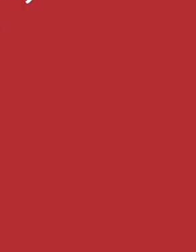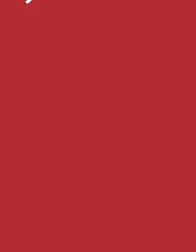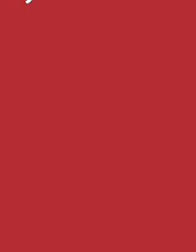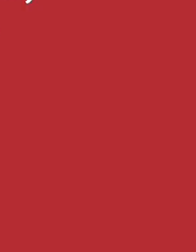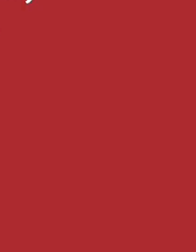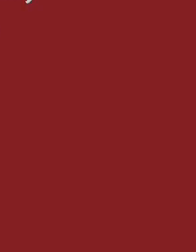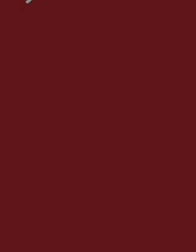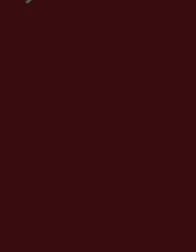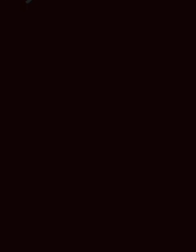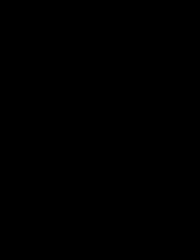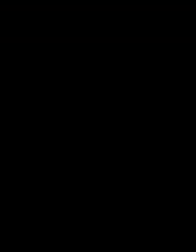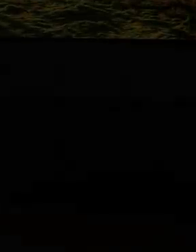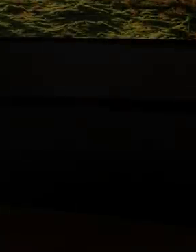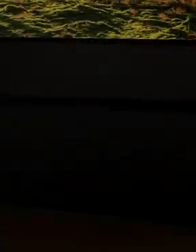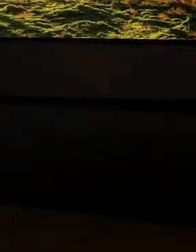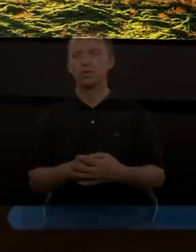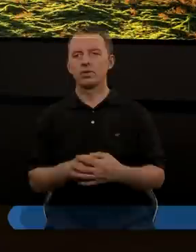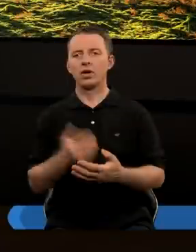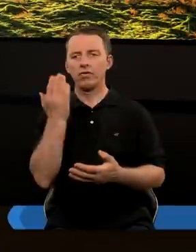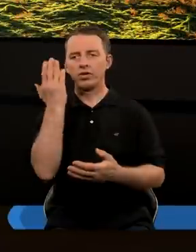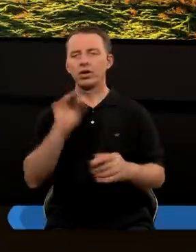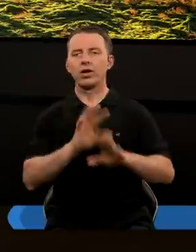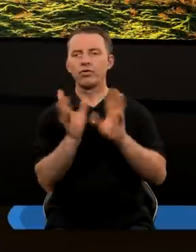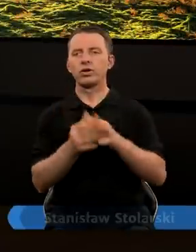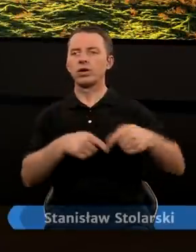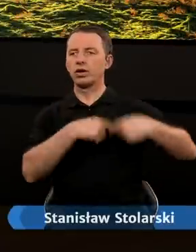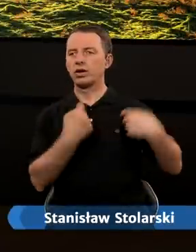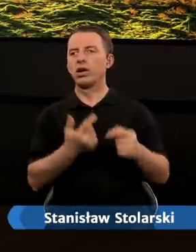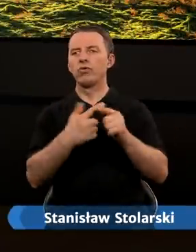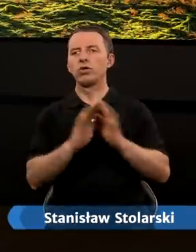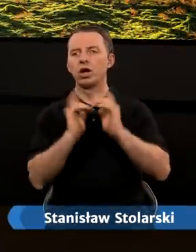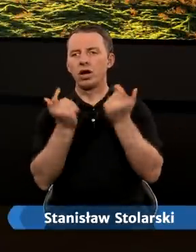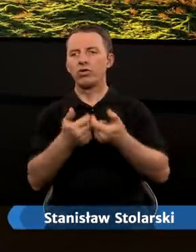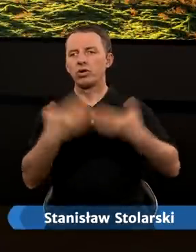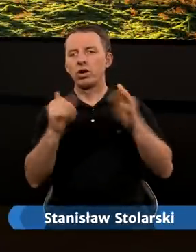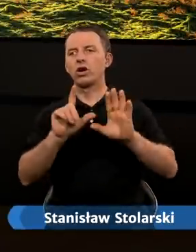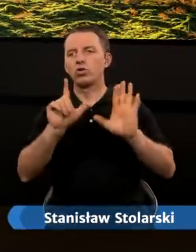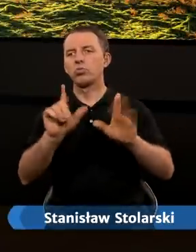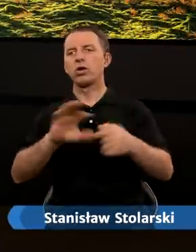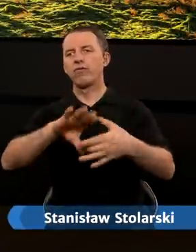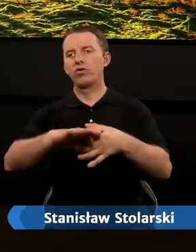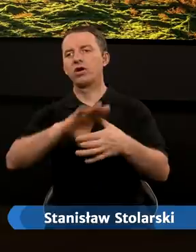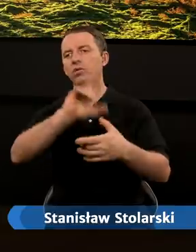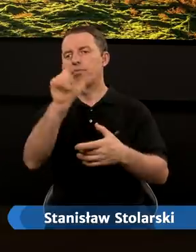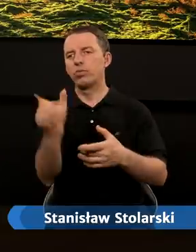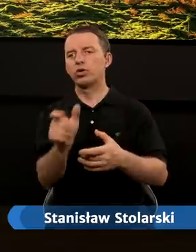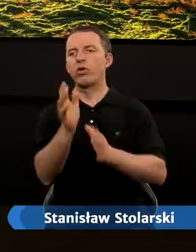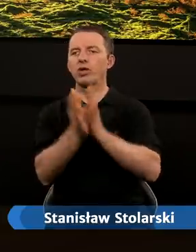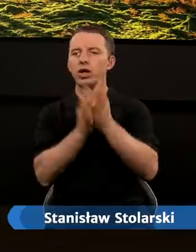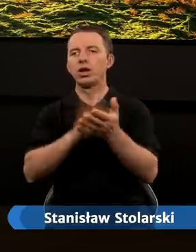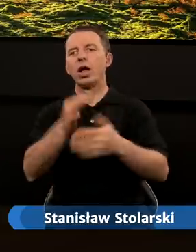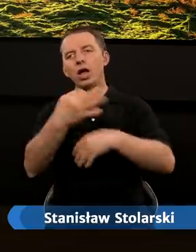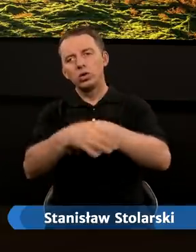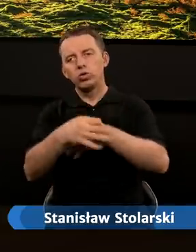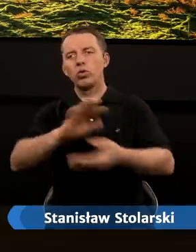Dziękujemy. Witam wszystkich serdecznie w Koście Adwentystów Dnia Siódmego w Podkowie Leśnej na